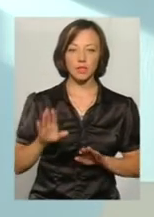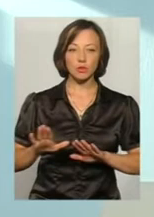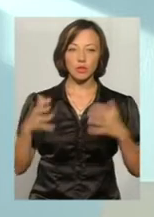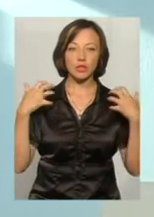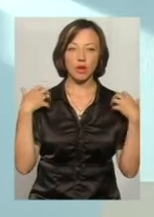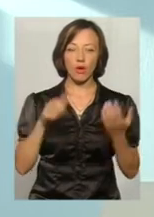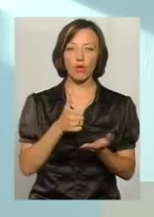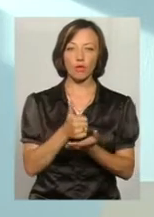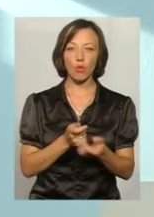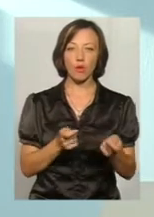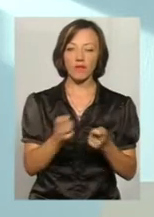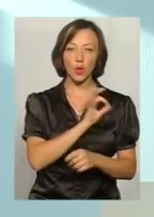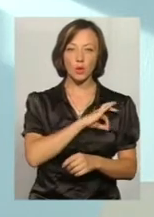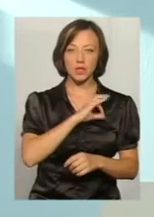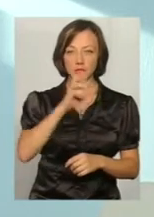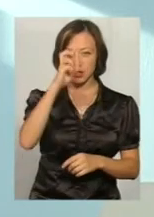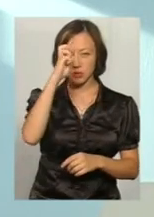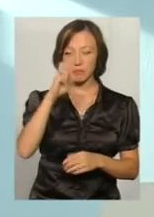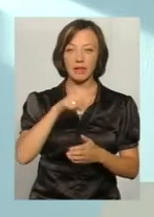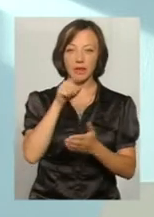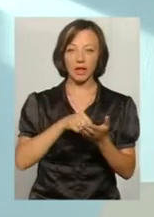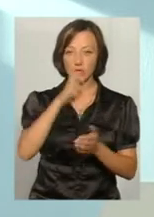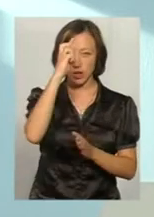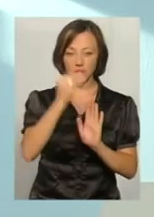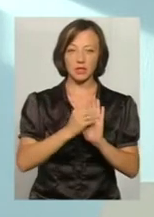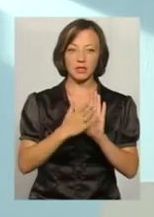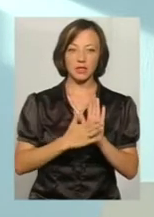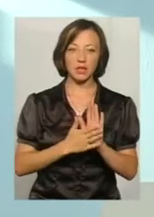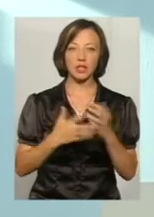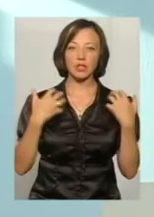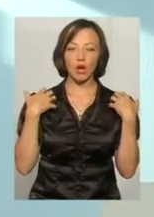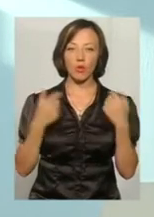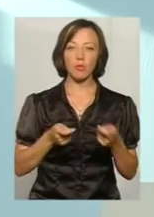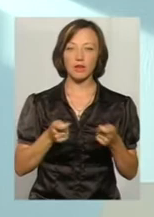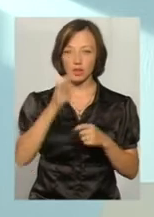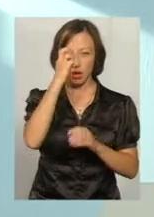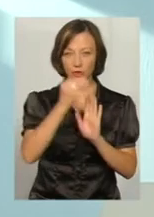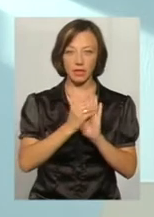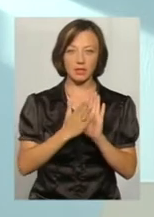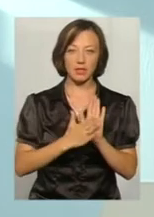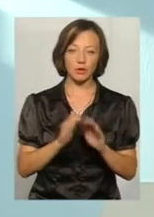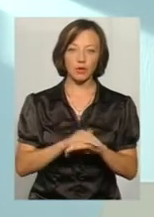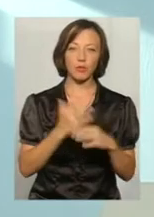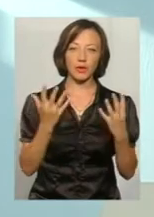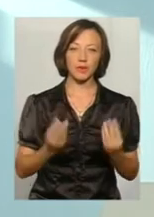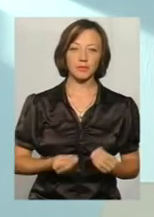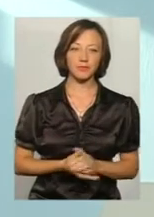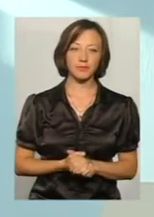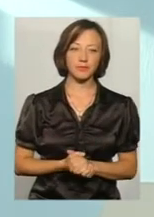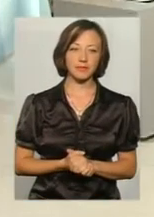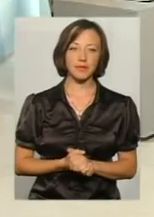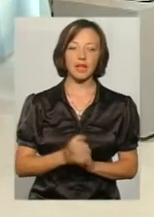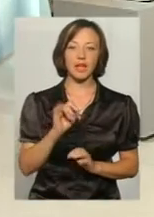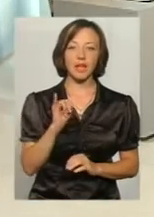управління юстиції з питань державної реєстрації, начальник управління державної реєстрації. Доброго дня, пані Світлана. Дітаю, шановні глядачі.